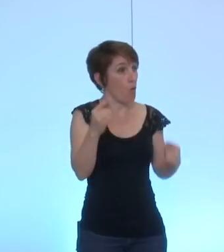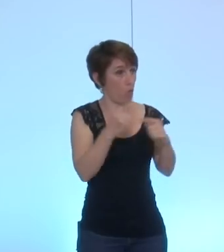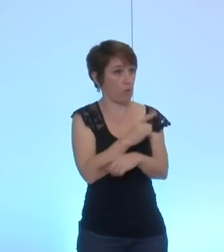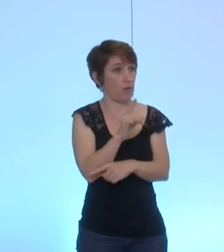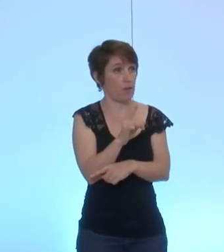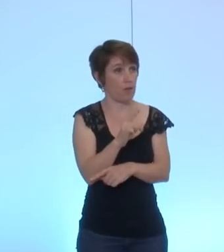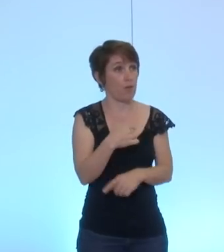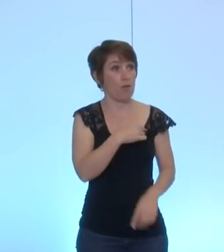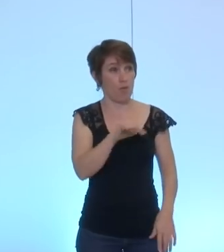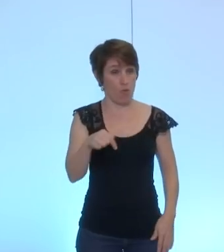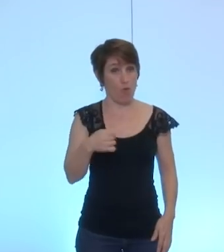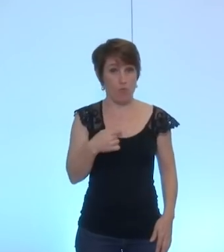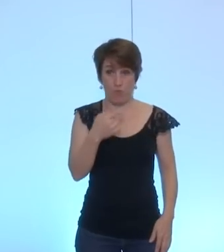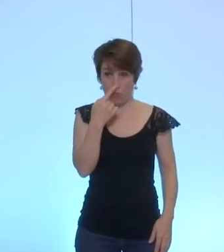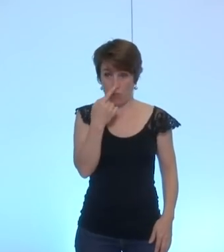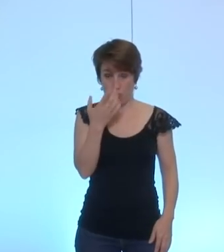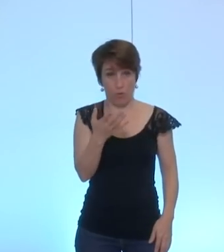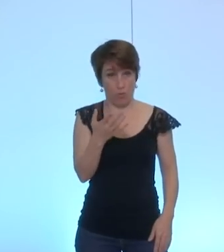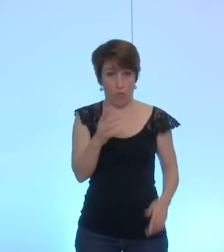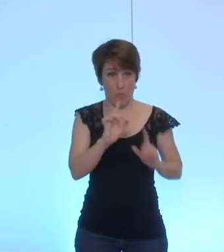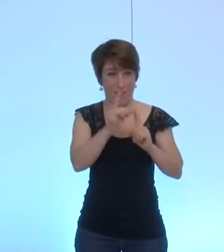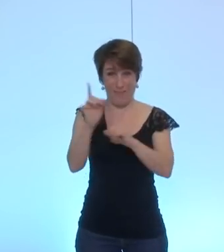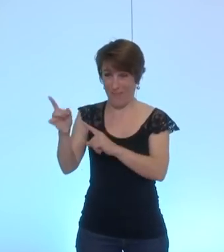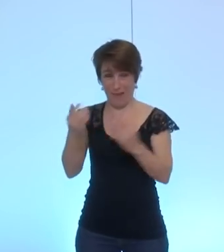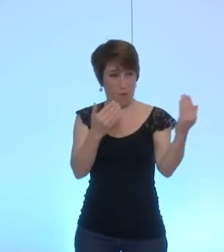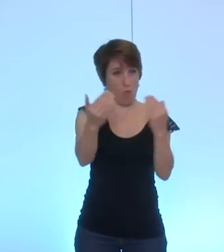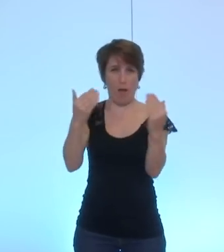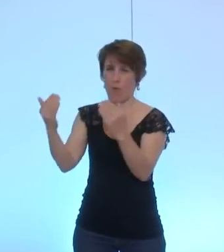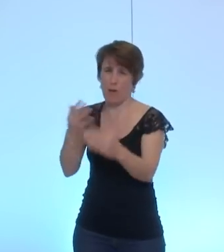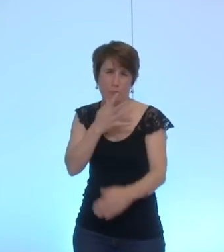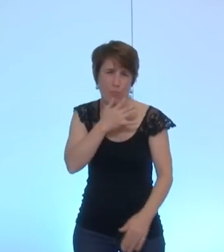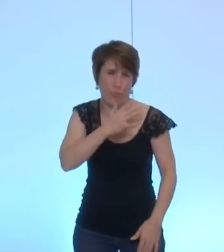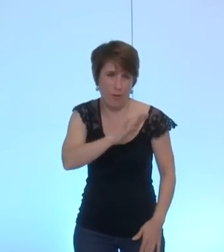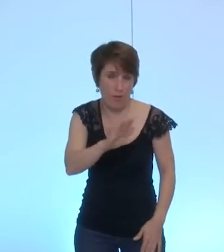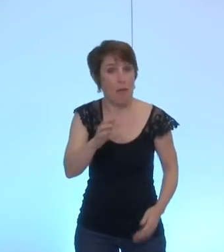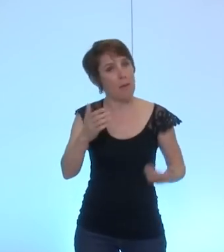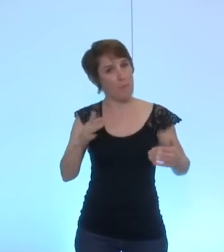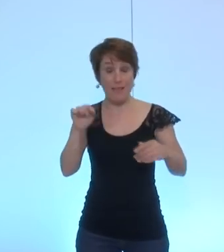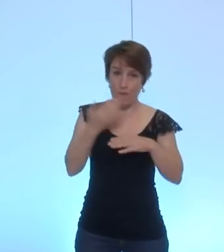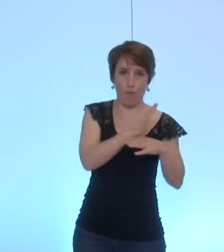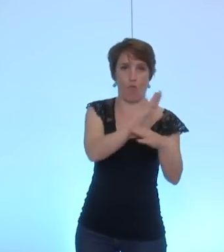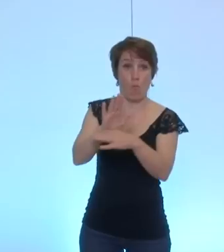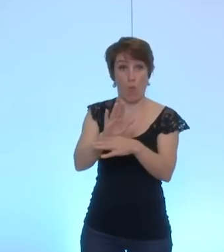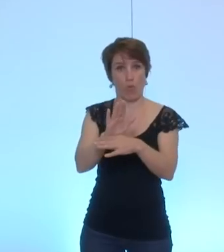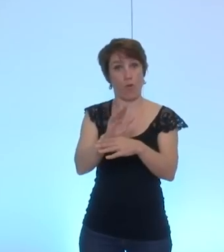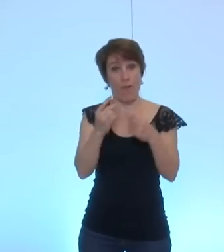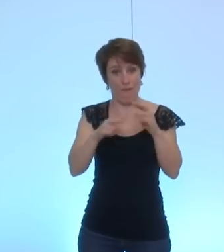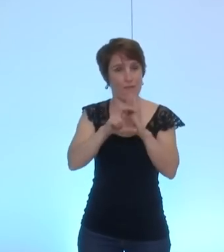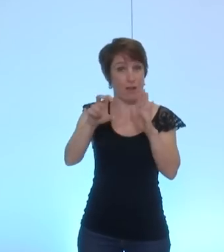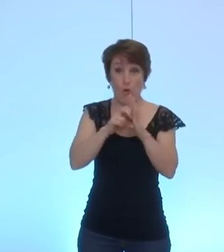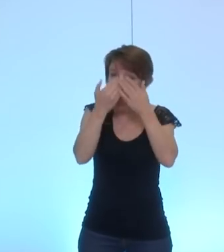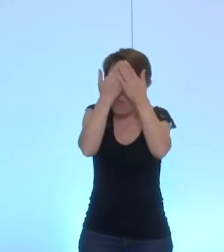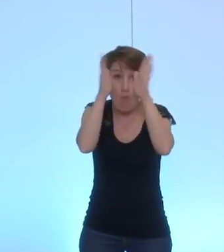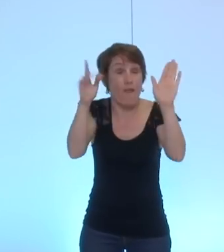nous pensons que sans mettre les conflits au même niveau nous devons démontrer le fait que Grenoble reste ouverte sur l'ensemble des